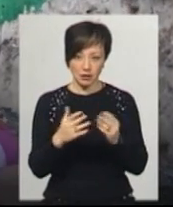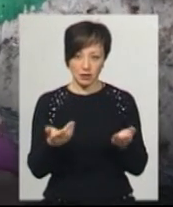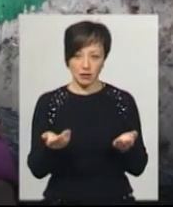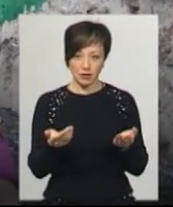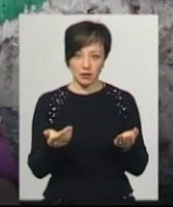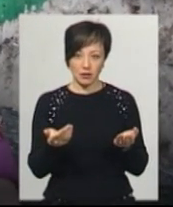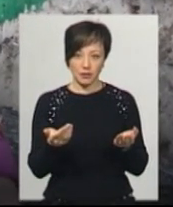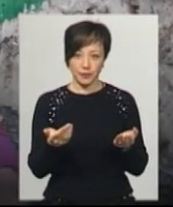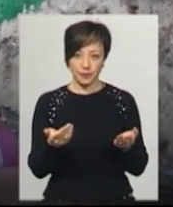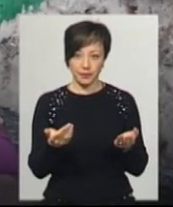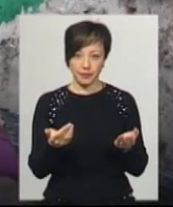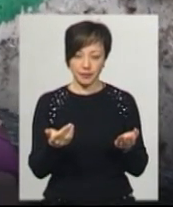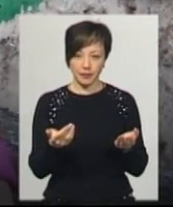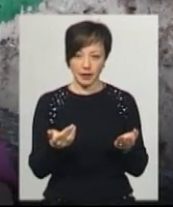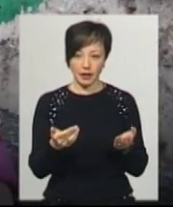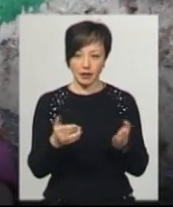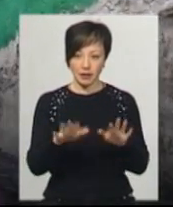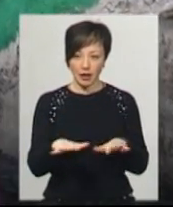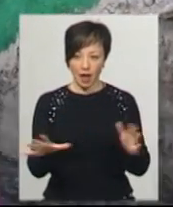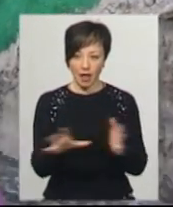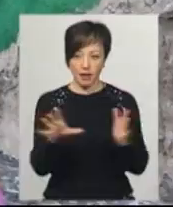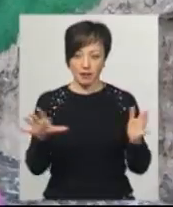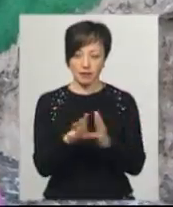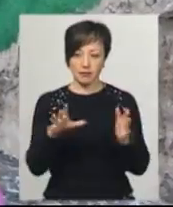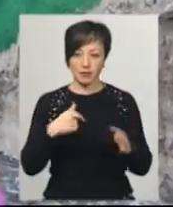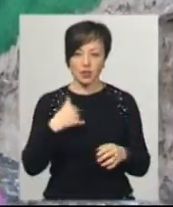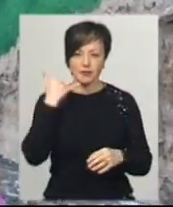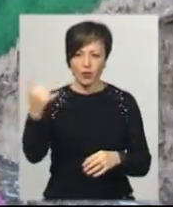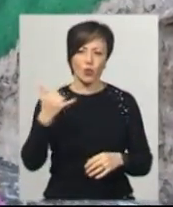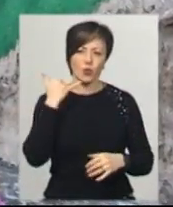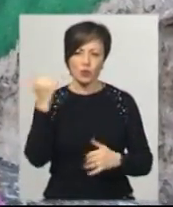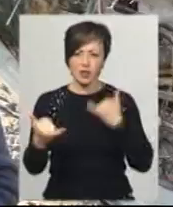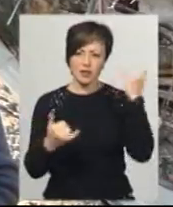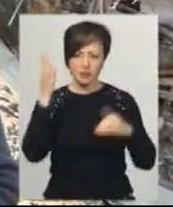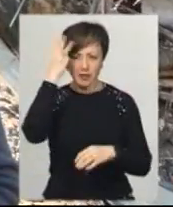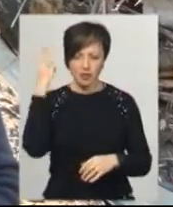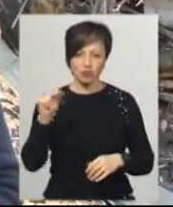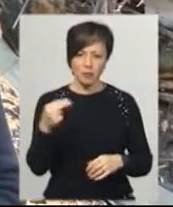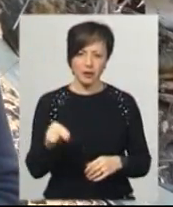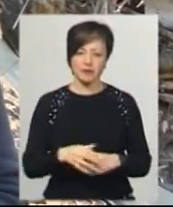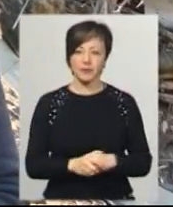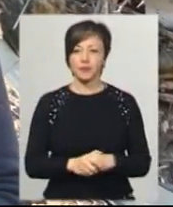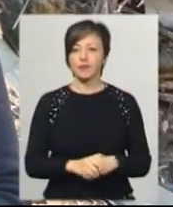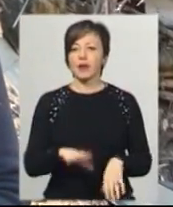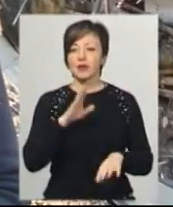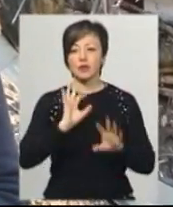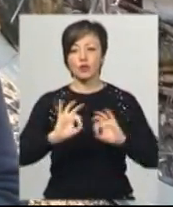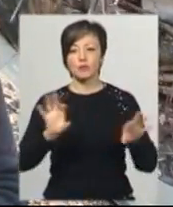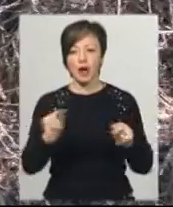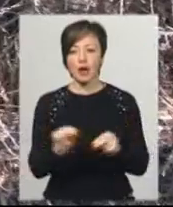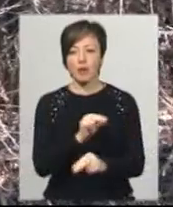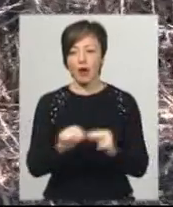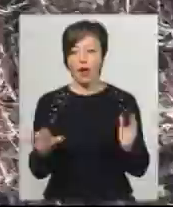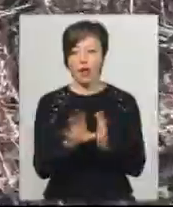на землі током було. Дзвонили в Хмельницькій, Чемирівці. Оксана Ісаєва розповідає, ремонтники